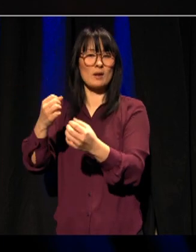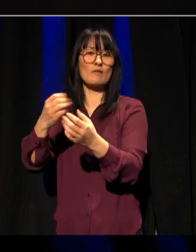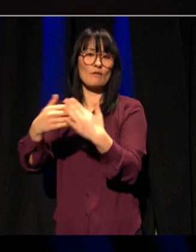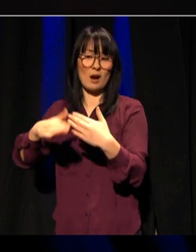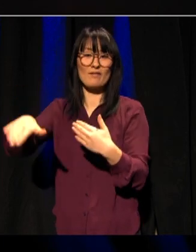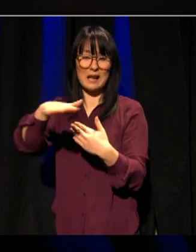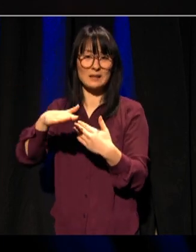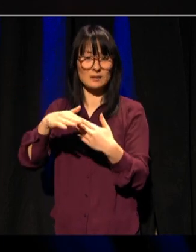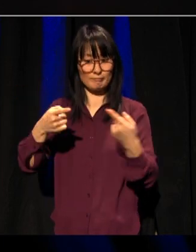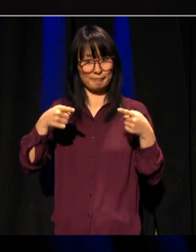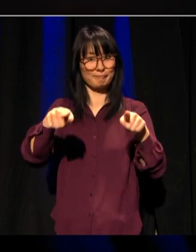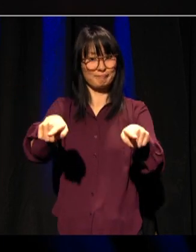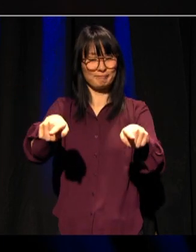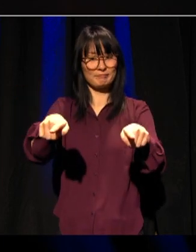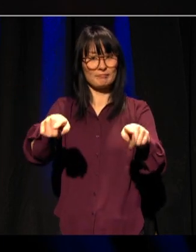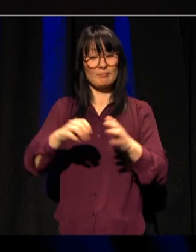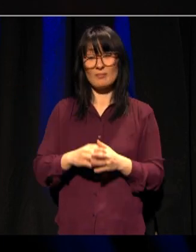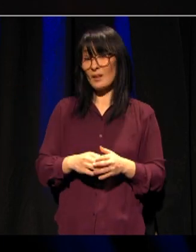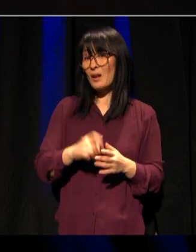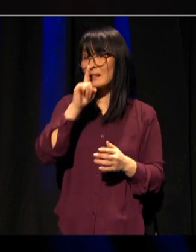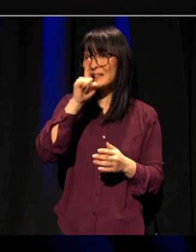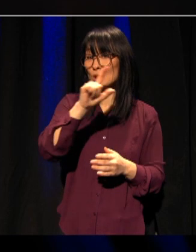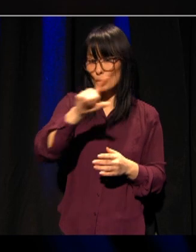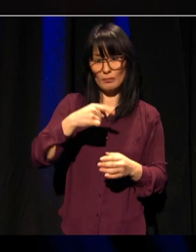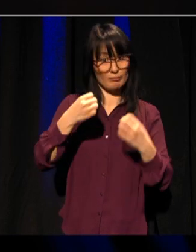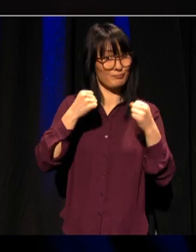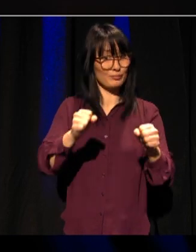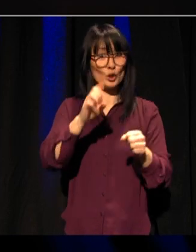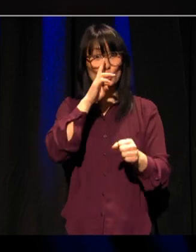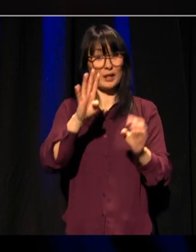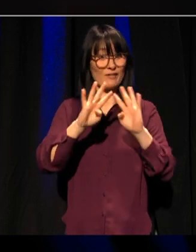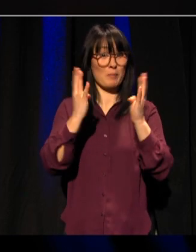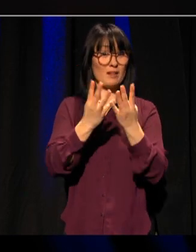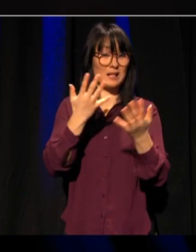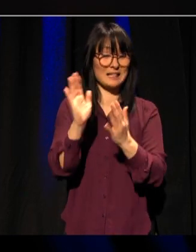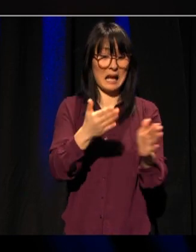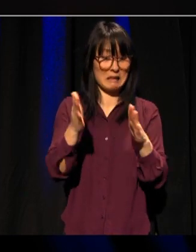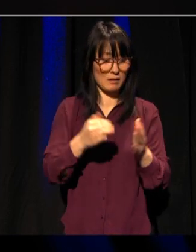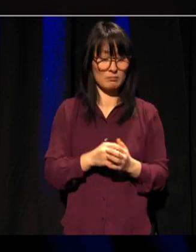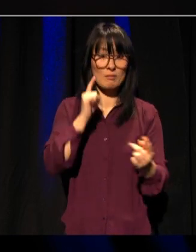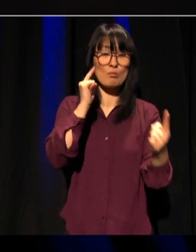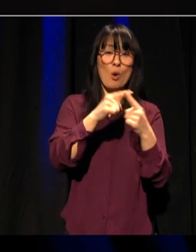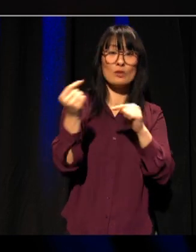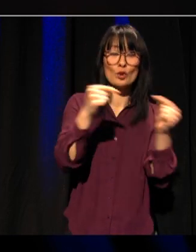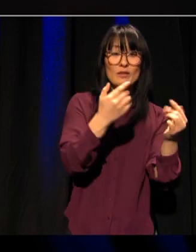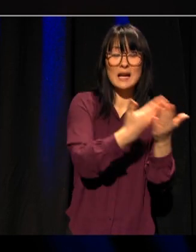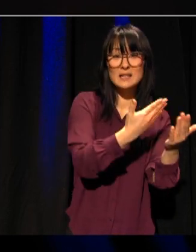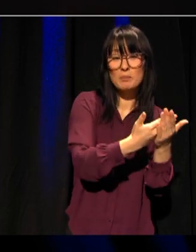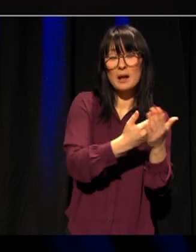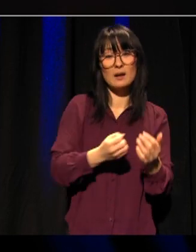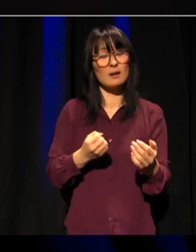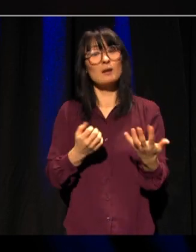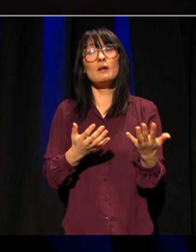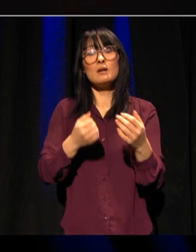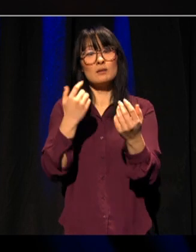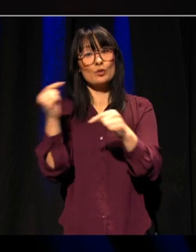Allerede i neste uke starter en webinarserie der vi skal vise eksempler drøfte faglige tilnærminger og ha en